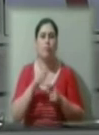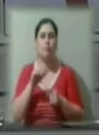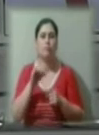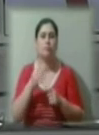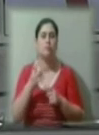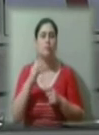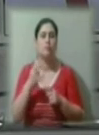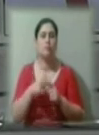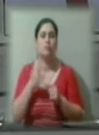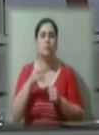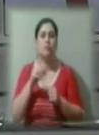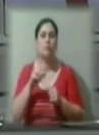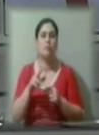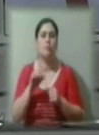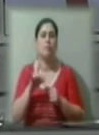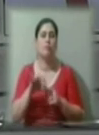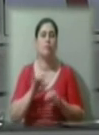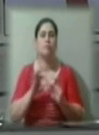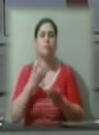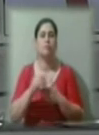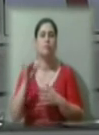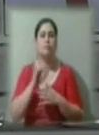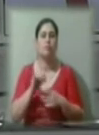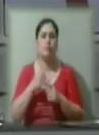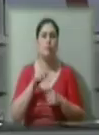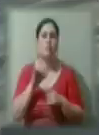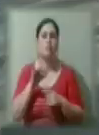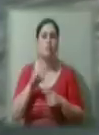Бекіров розказав свою історію кореспондентам Суспільного.